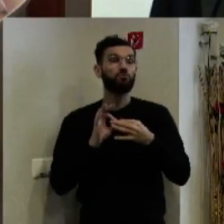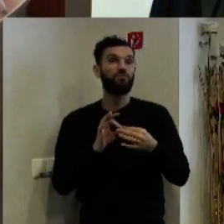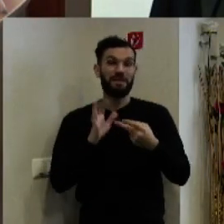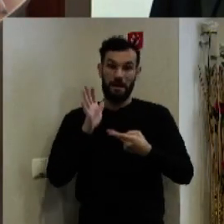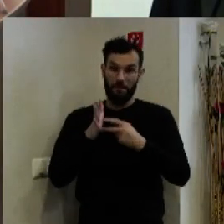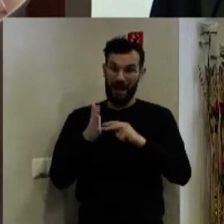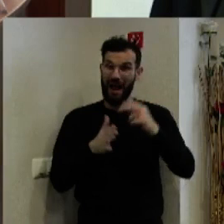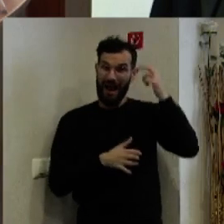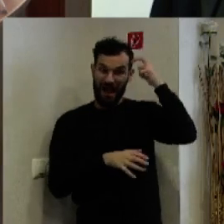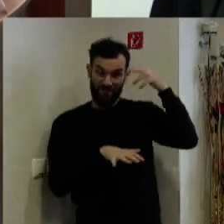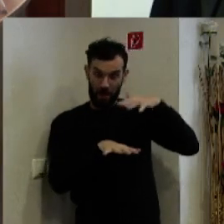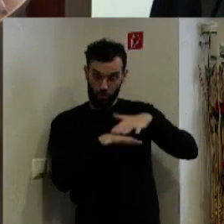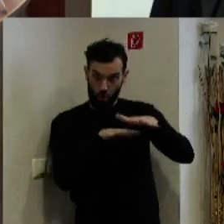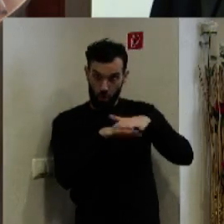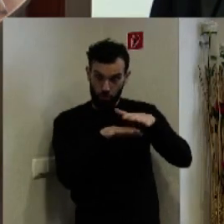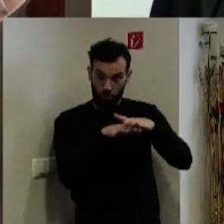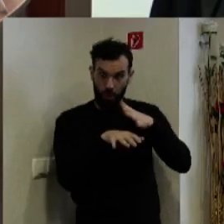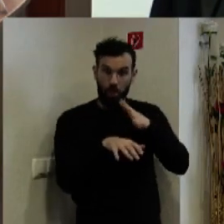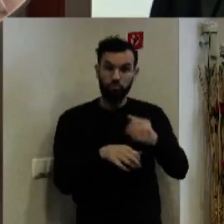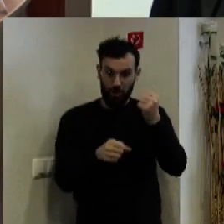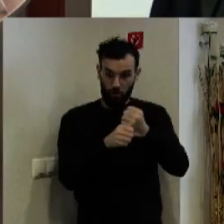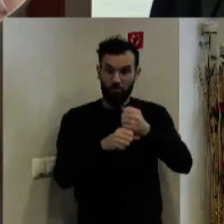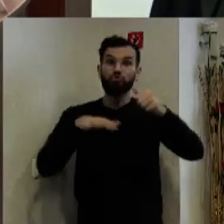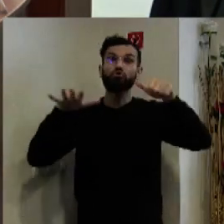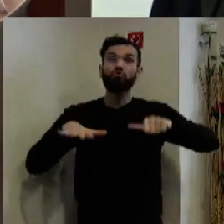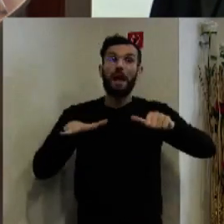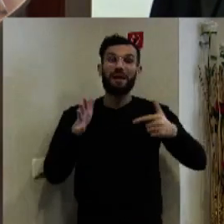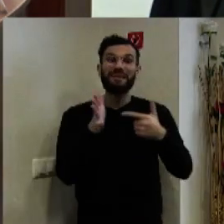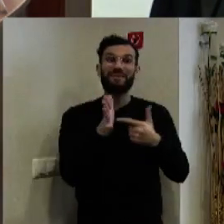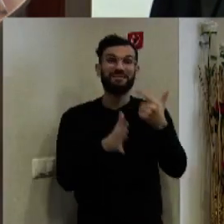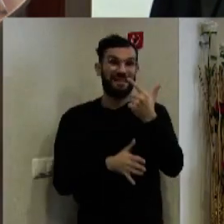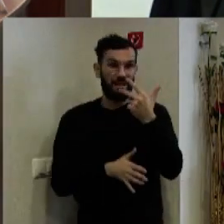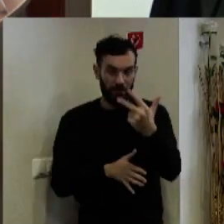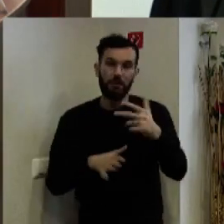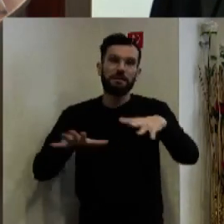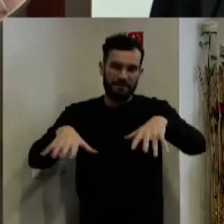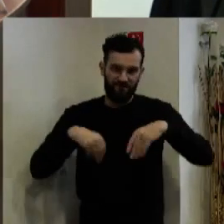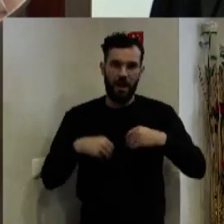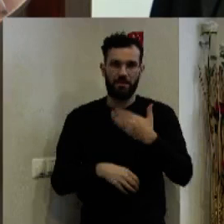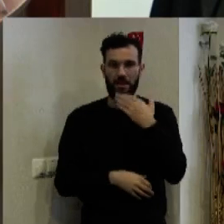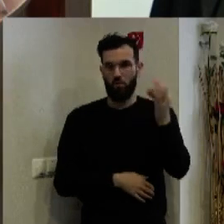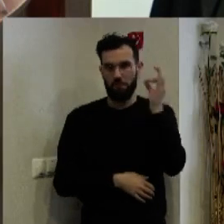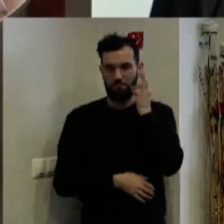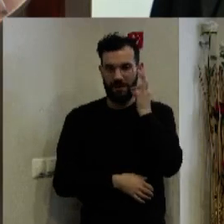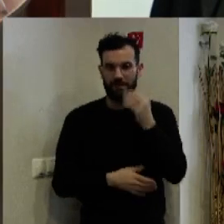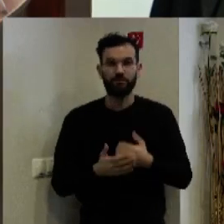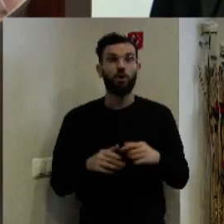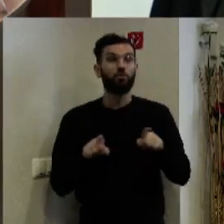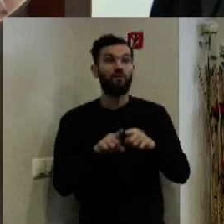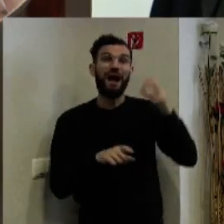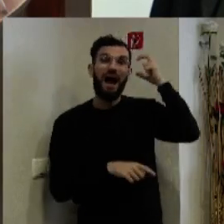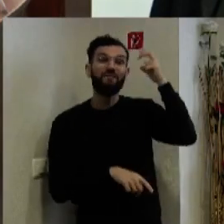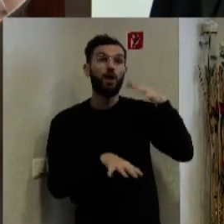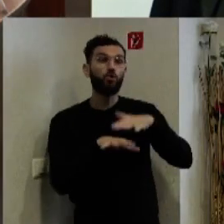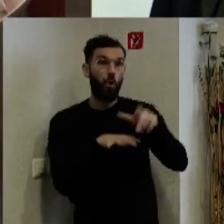útvaru hlavné kontrolera TSK na obdobie prvého pol roka 2023 sme schválili. Ďakujeme pekne a ďakujeme pánovi